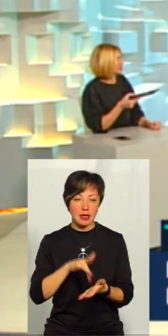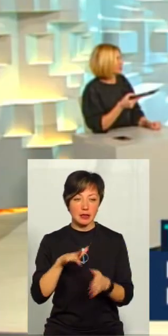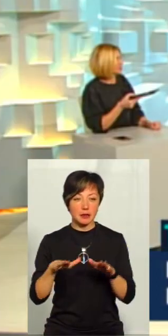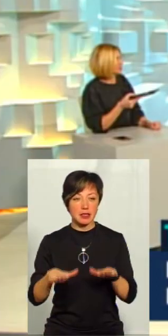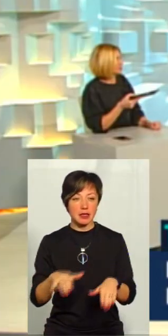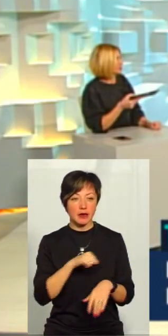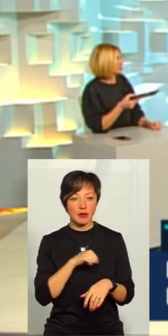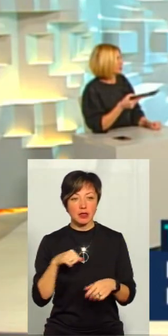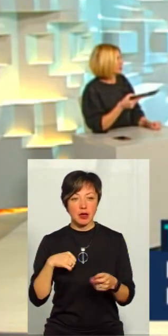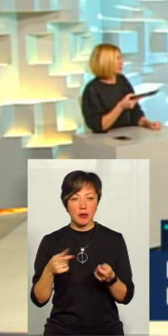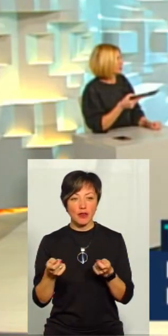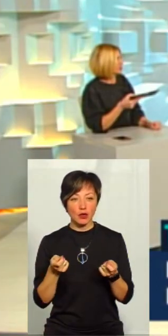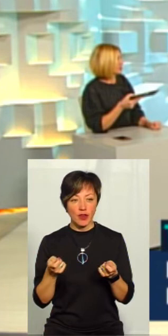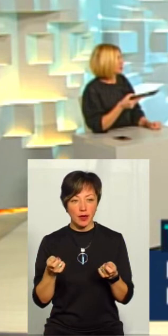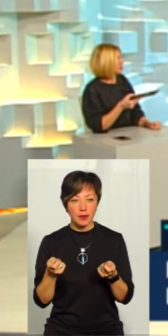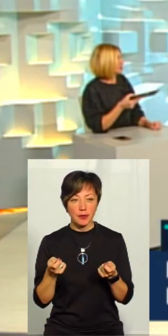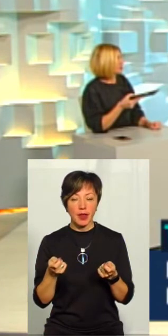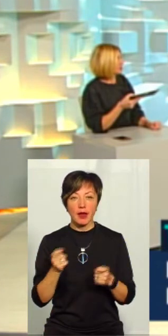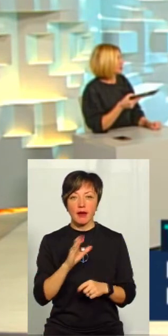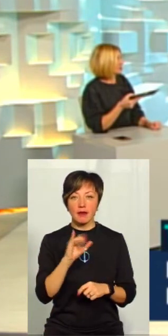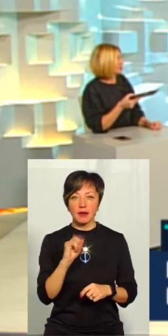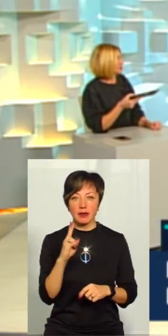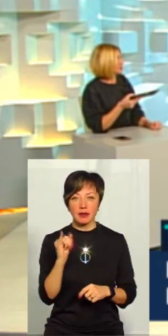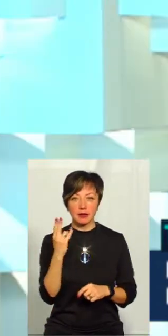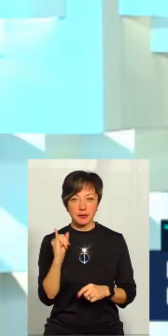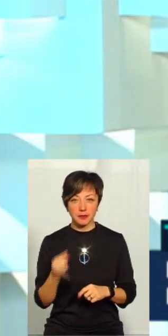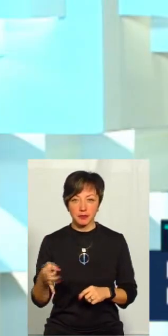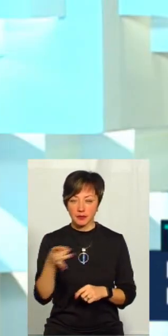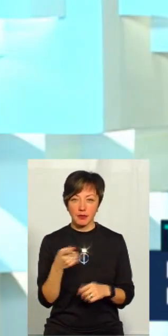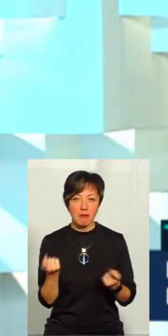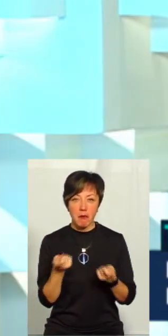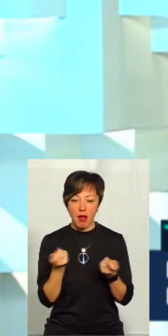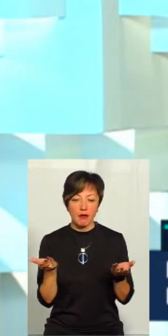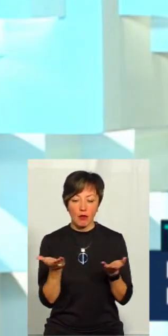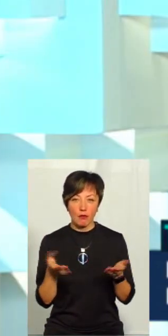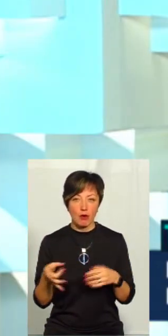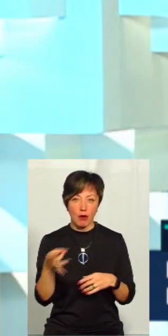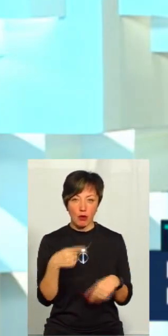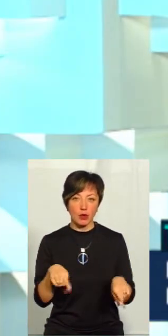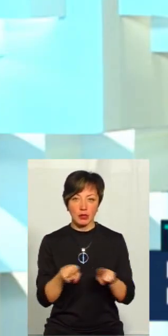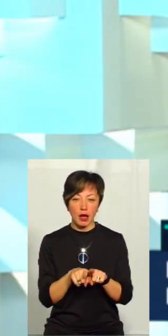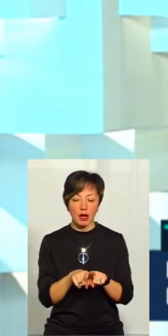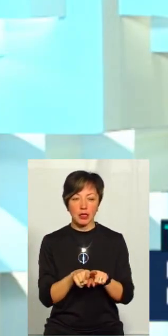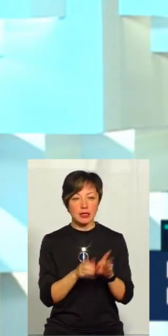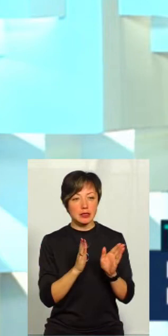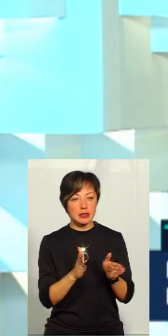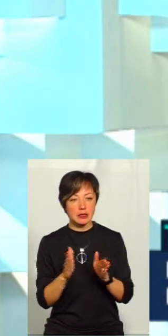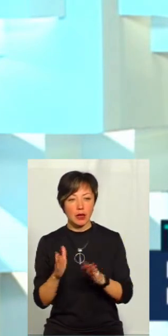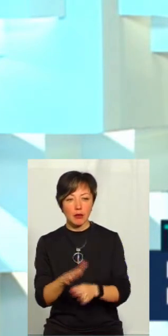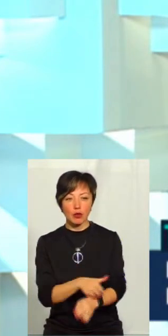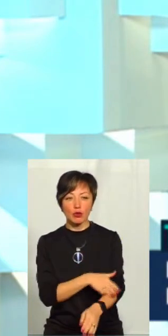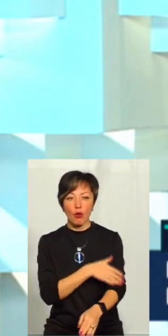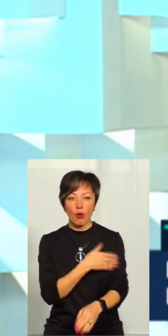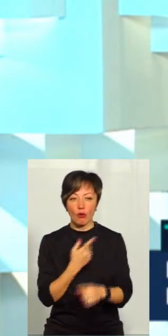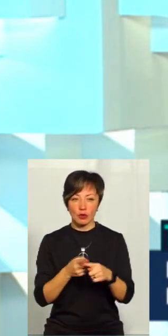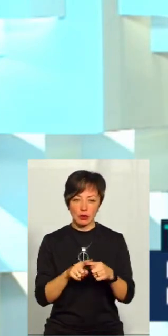розвитку місцевого самоврядування в Віньковецькому району, ну, мало якому району так системно і довго це